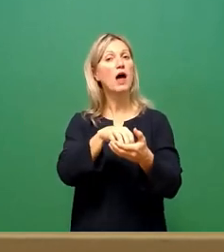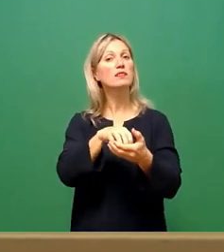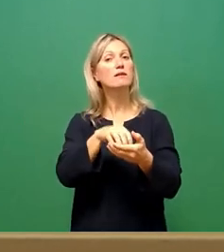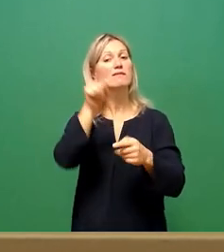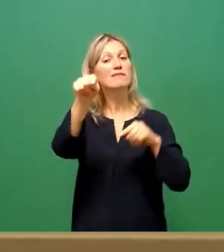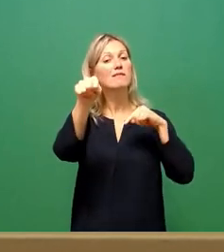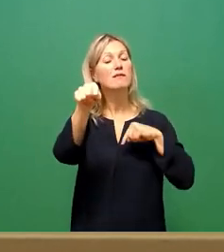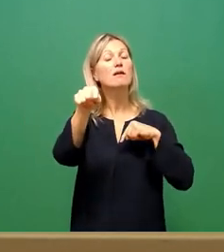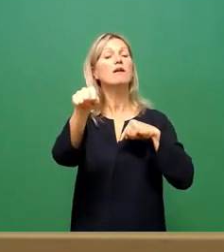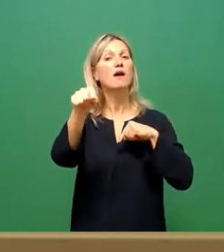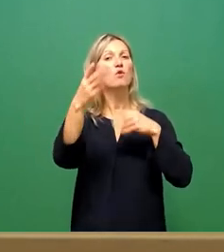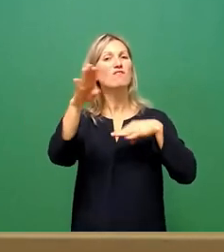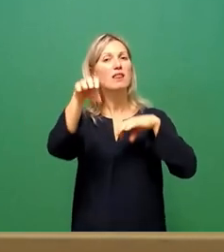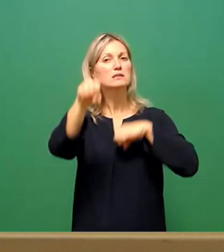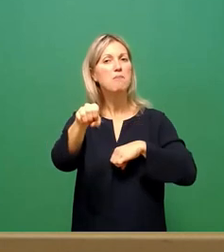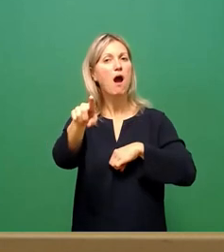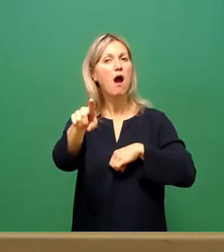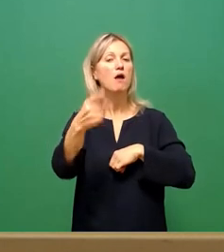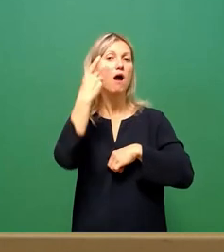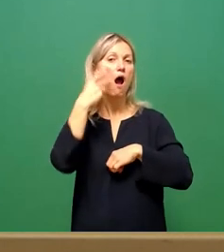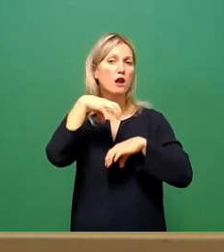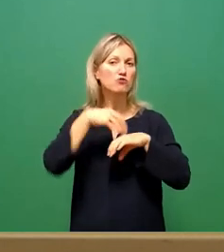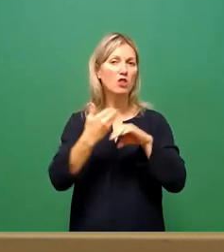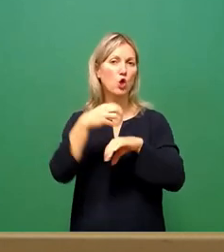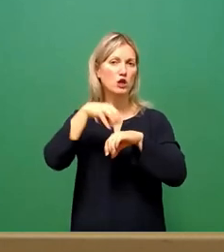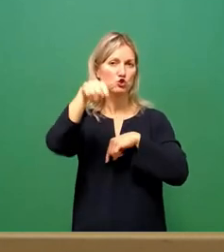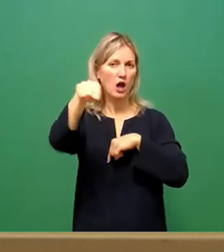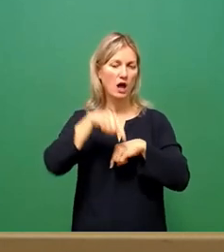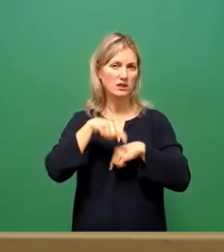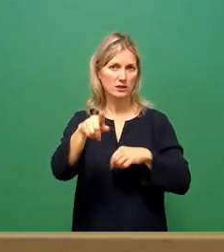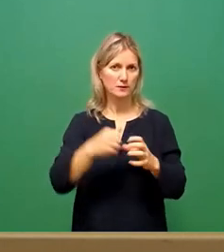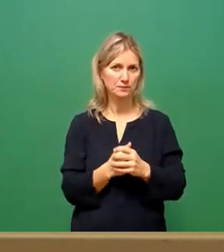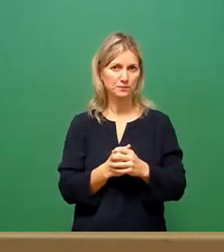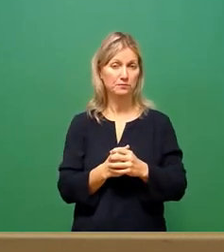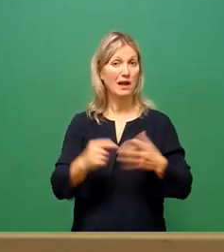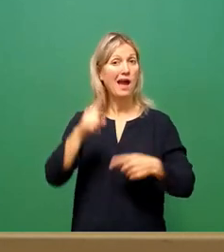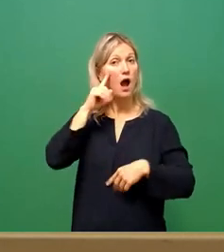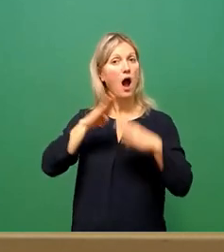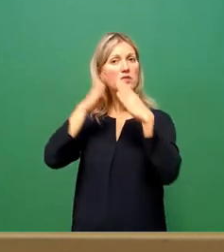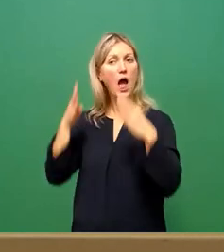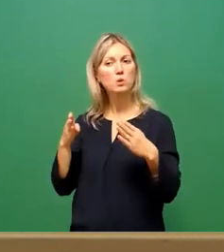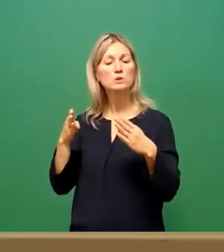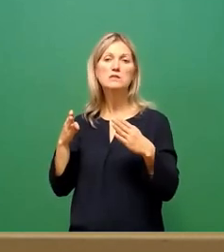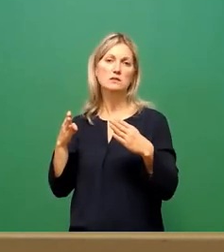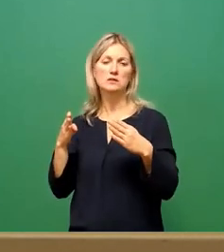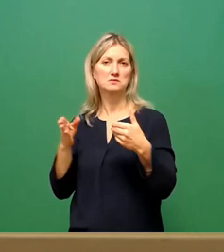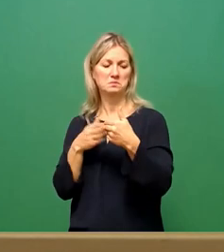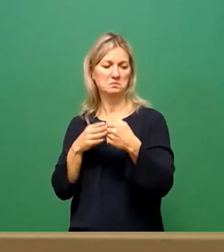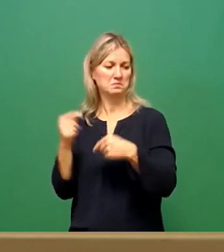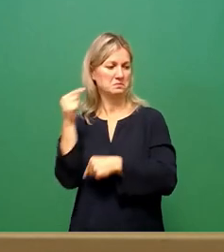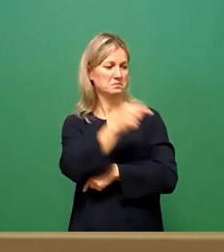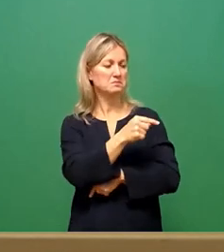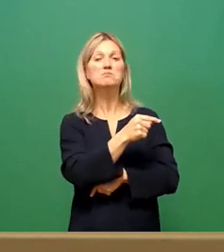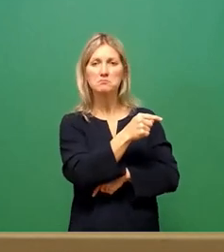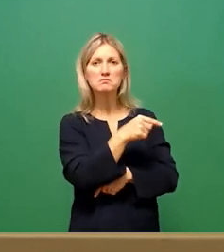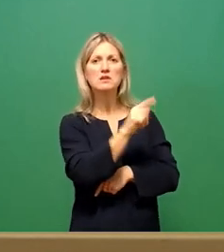neustärter Seite. Eine Anstrahlung des Rathauses weit ab vom weihnachtlichen Marktgeschehen lehne ich mit Blick auf die Einsparverordnung des